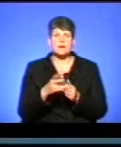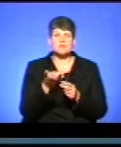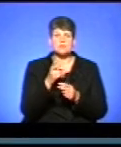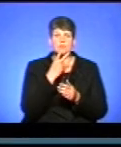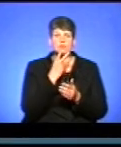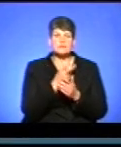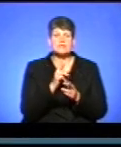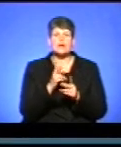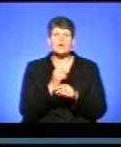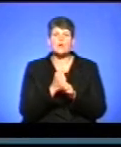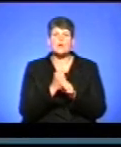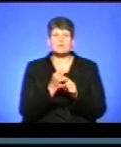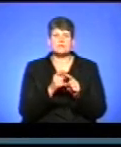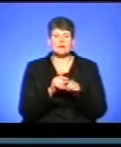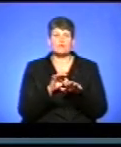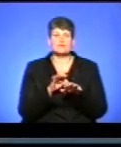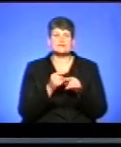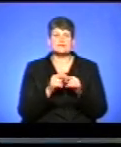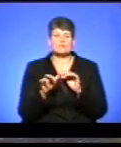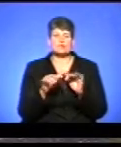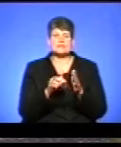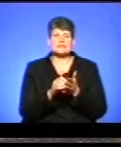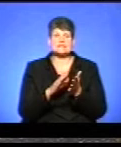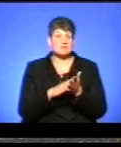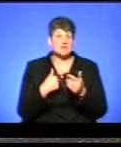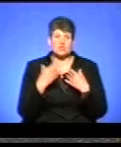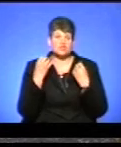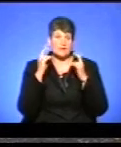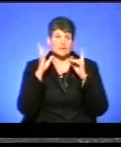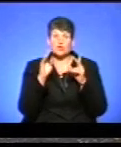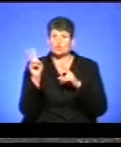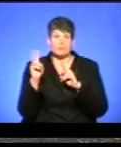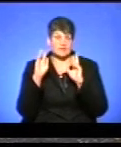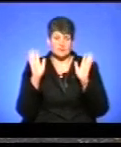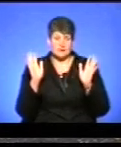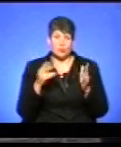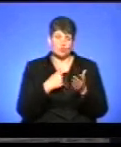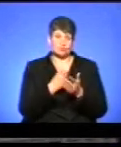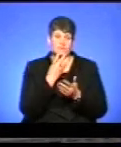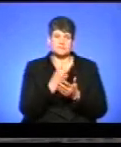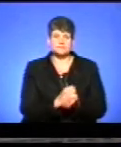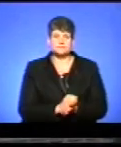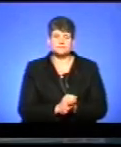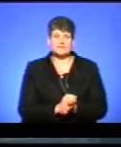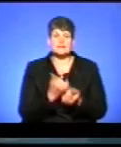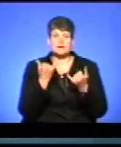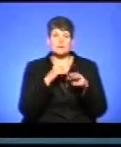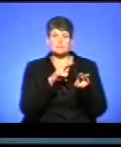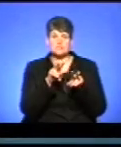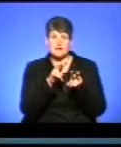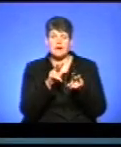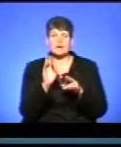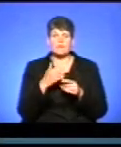проходить цей процес реєстрації, бо я сама ще не знаю, ніхто не знає, і хочу подивитися. Зараз я спостерігаю, як мої